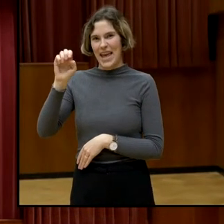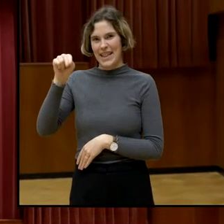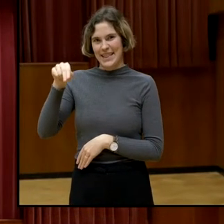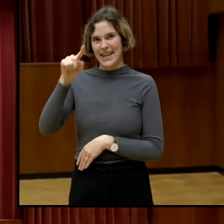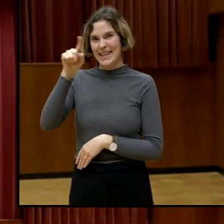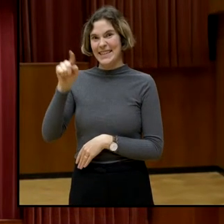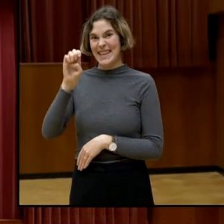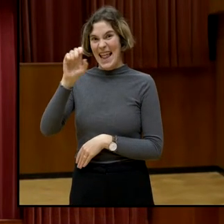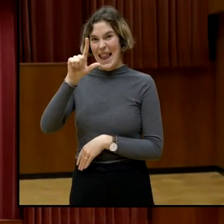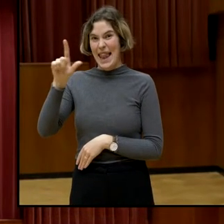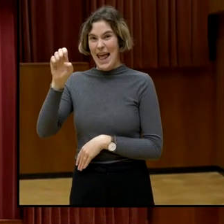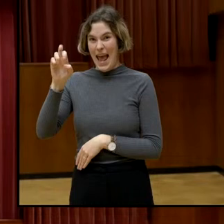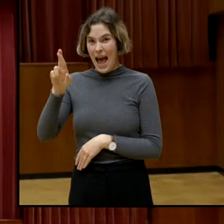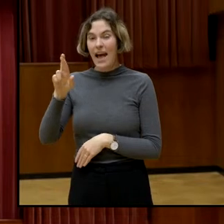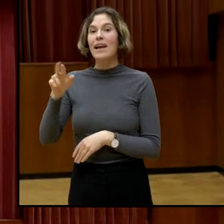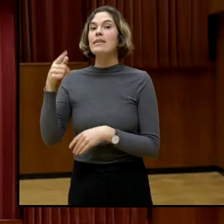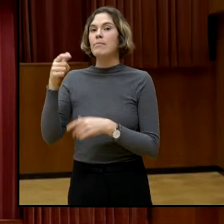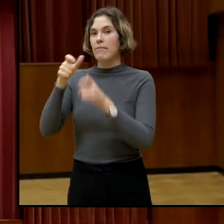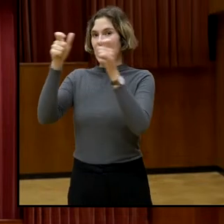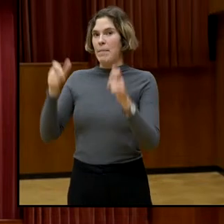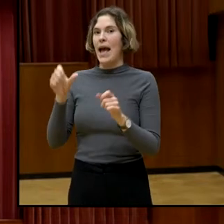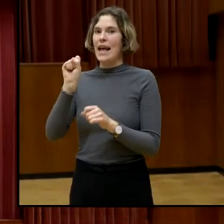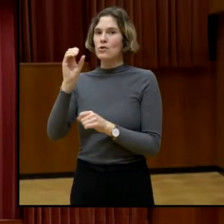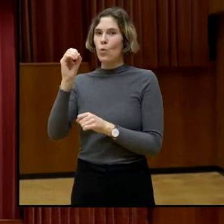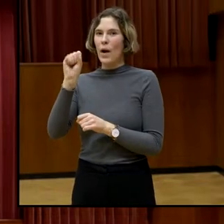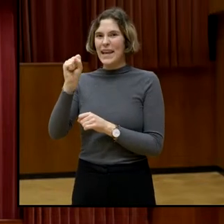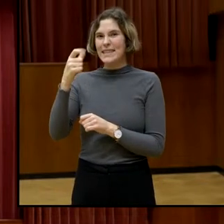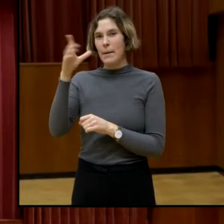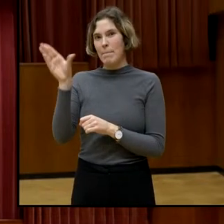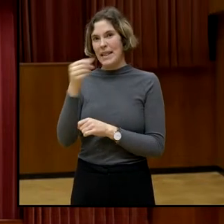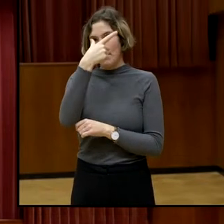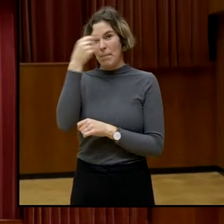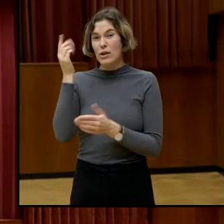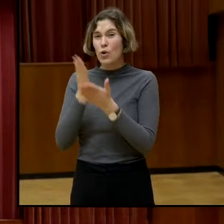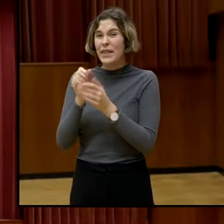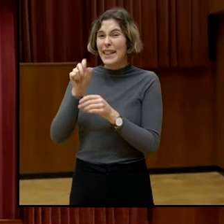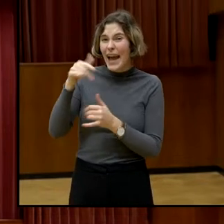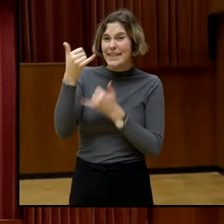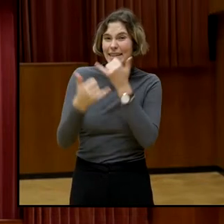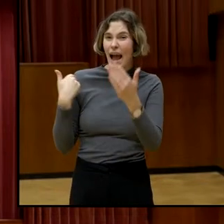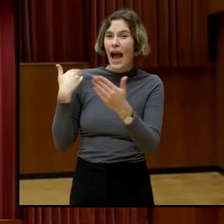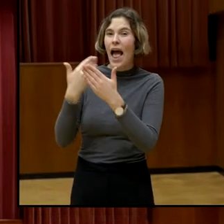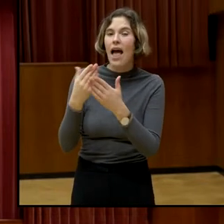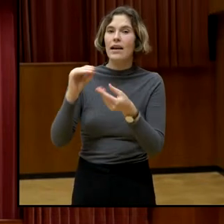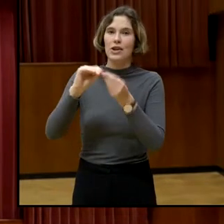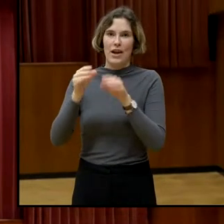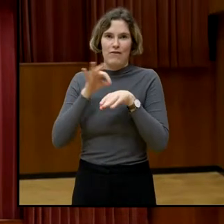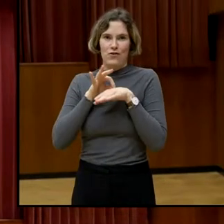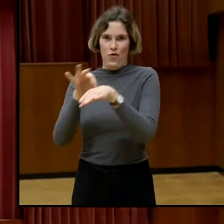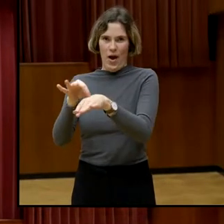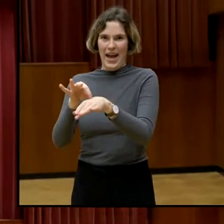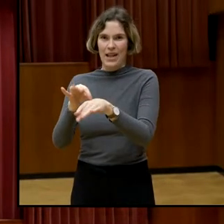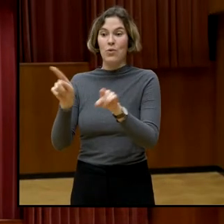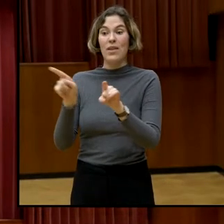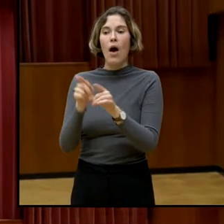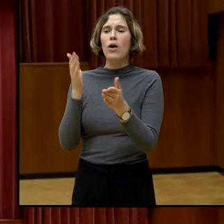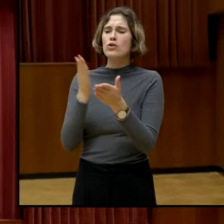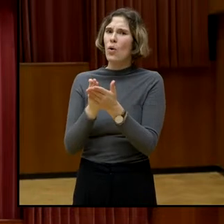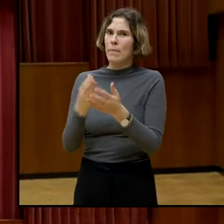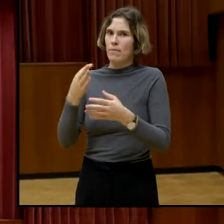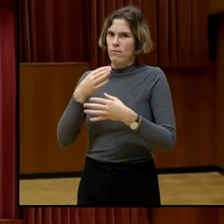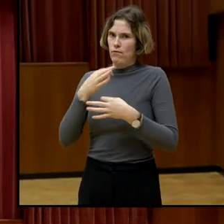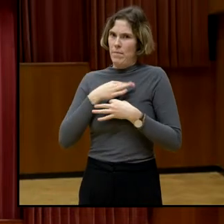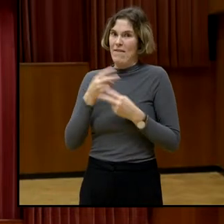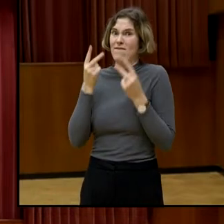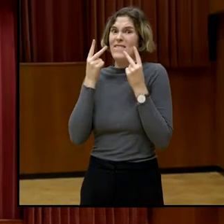SOS Mitmensch und hat eine sehr, sehr wichtige, meiner Meinung nach sehr wichtige Kampagne mit ins Leben gerufen